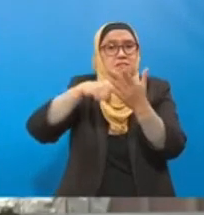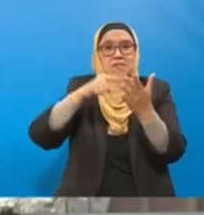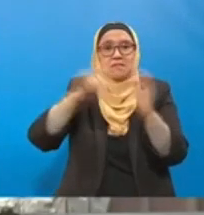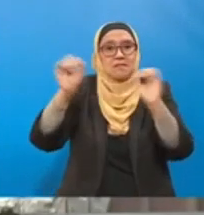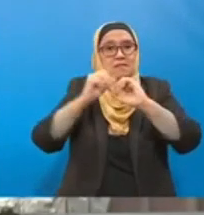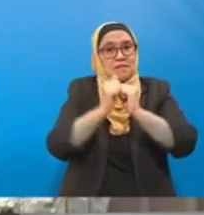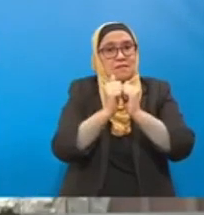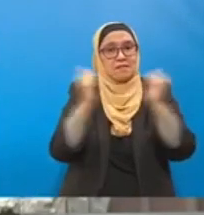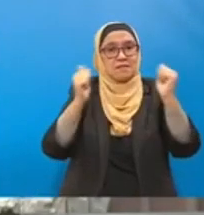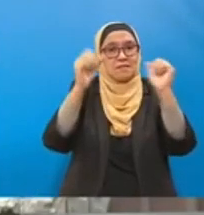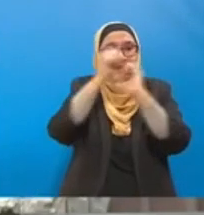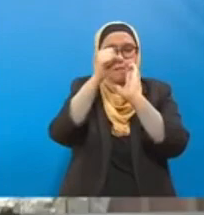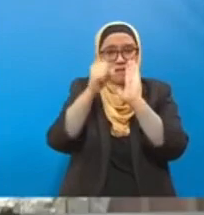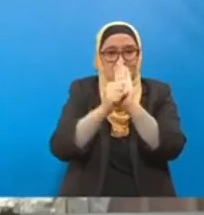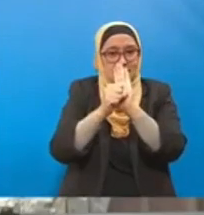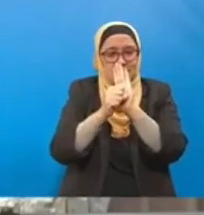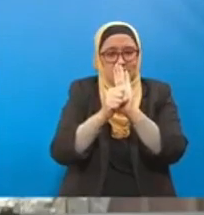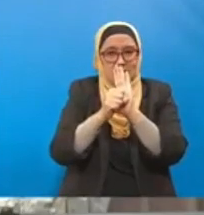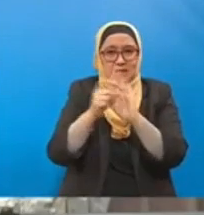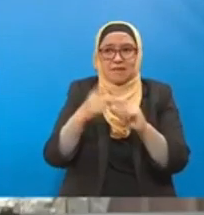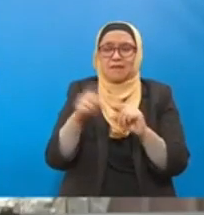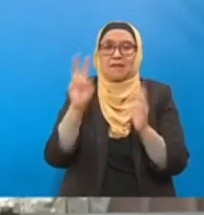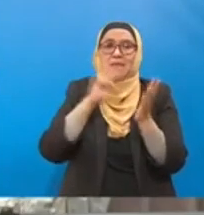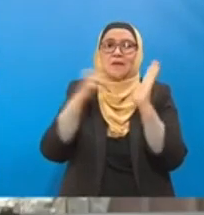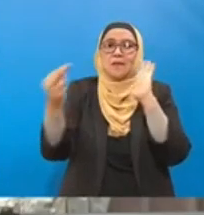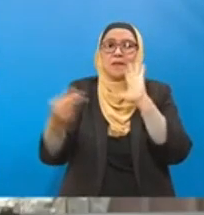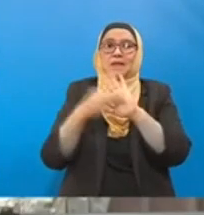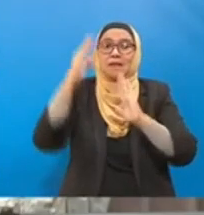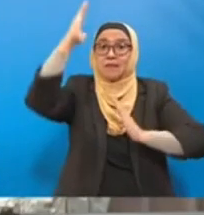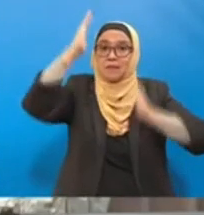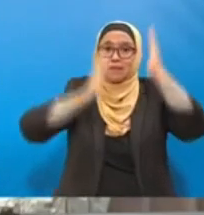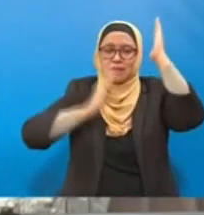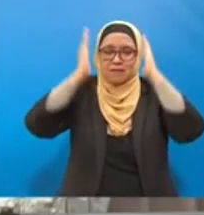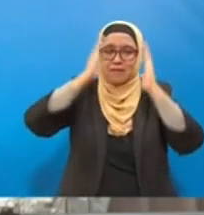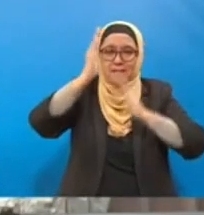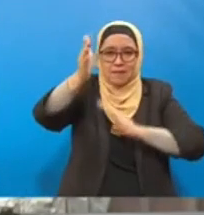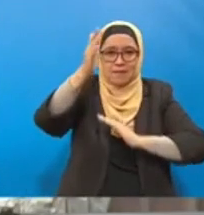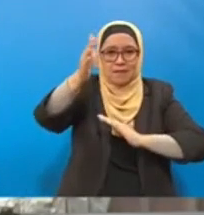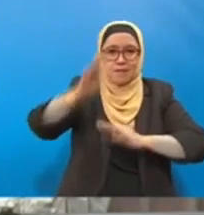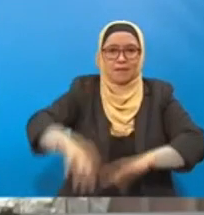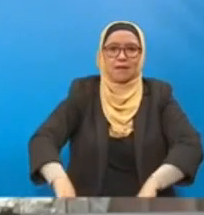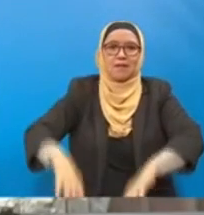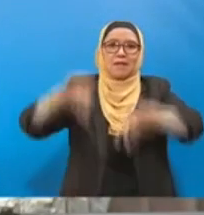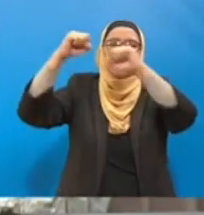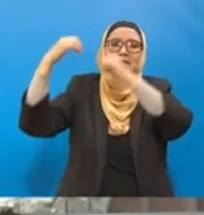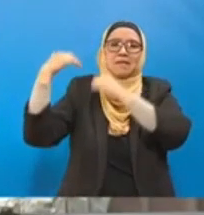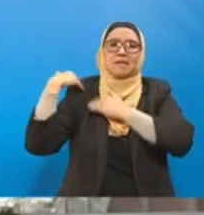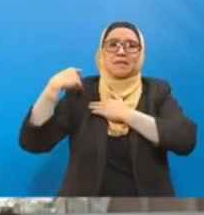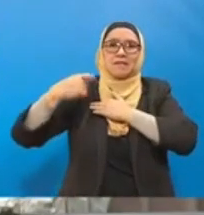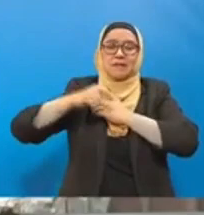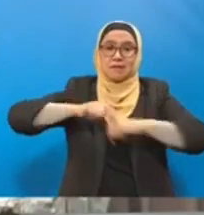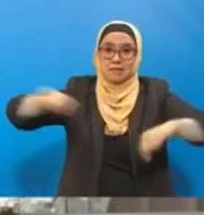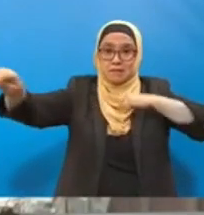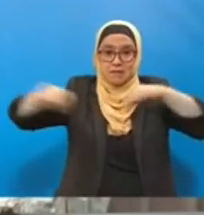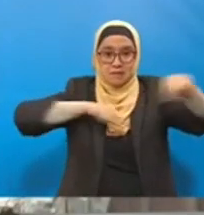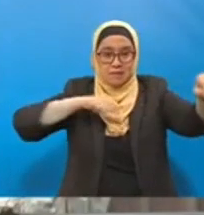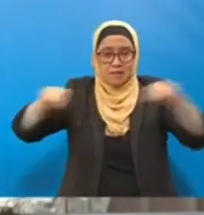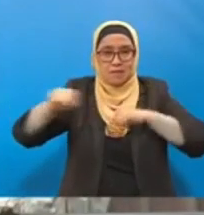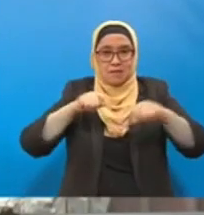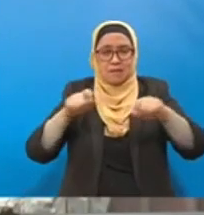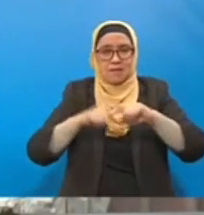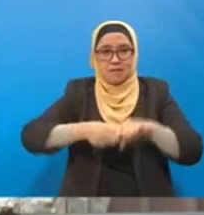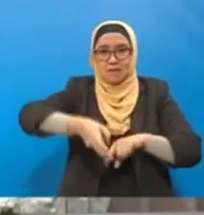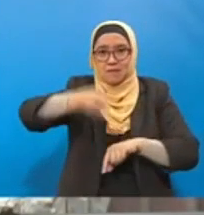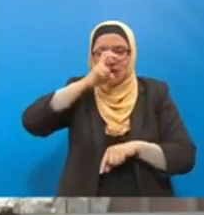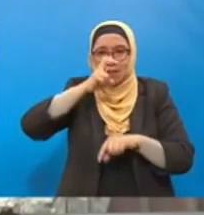NDC sebelum ini. Dengan kata lain, ini bermakna Malaysia akan melaksanakan tindakan mitigasi pelepasan GSG bagi mencapai